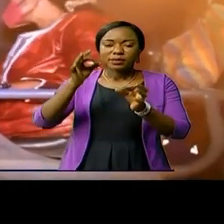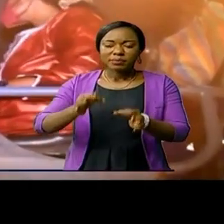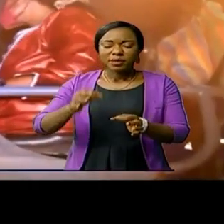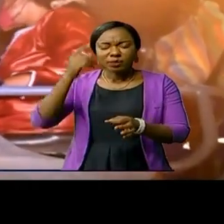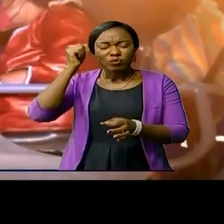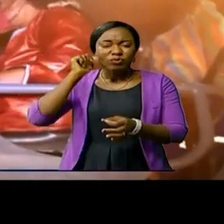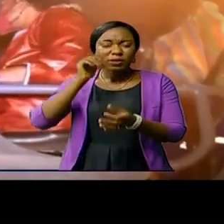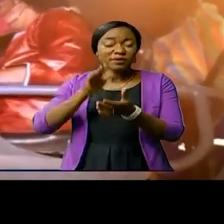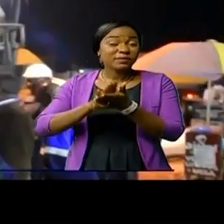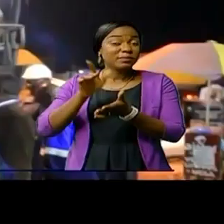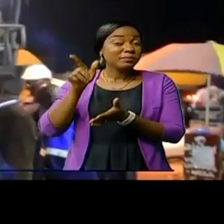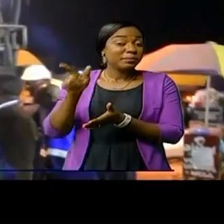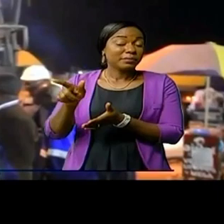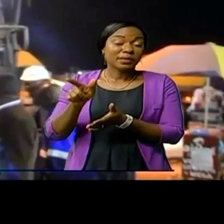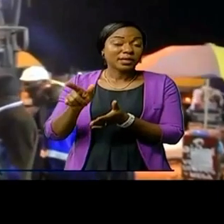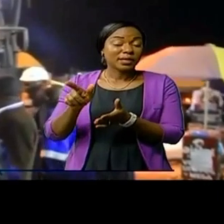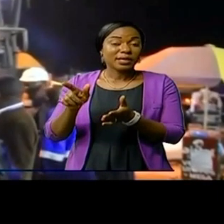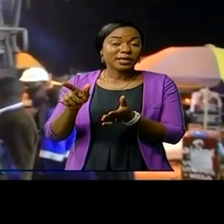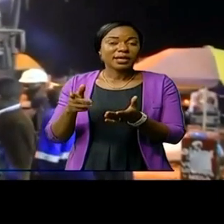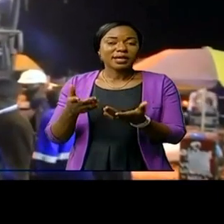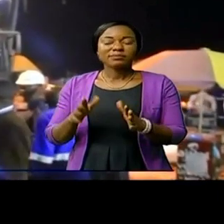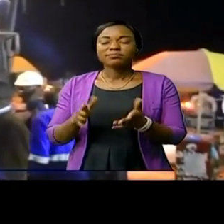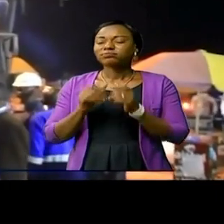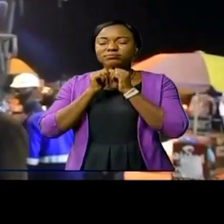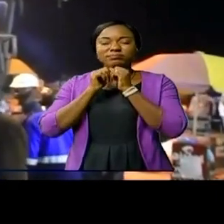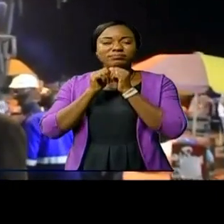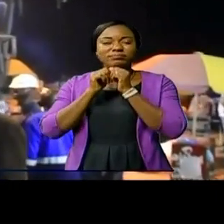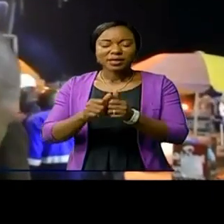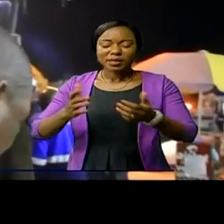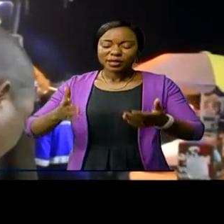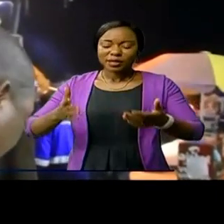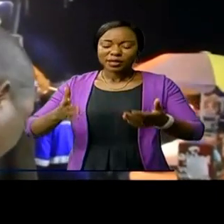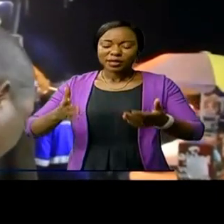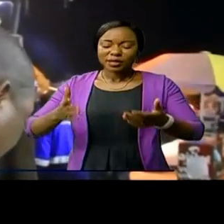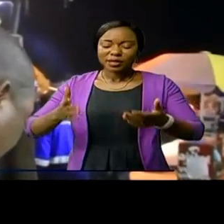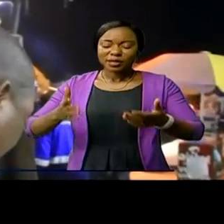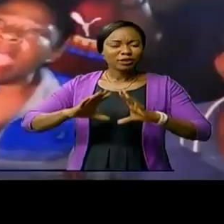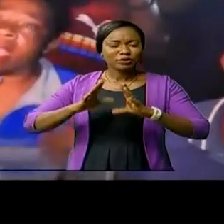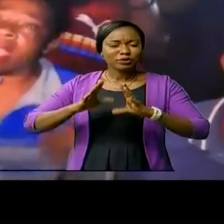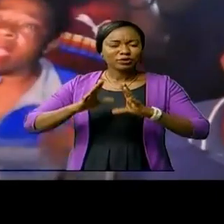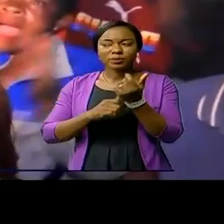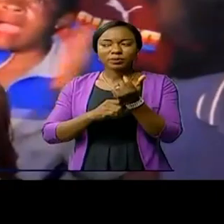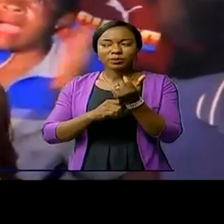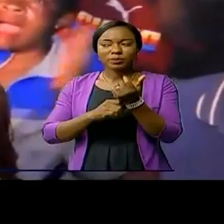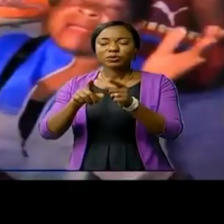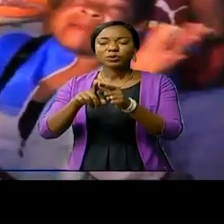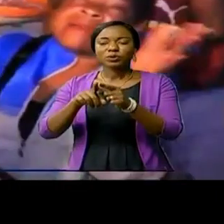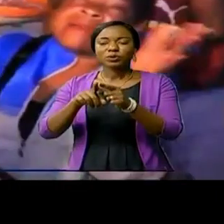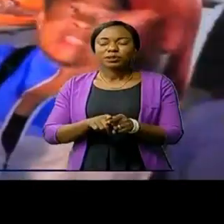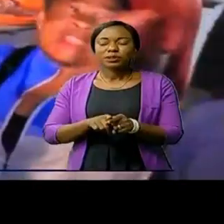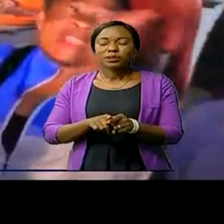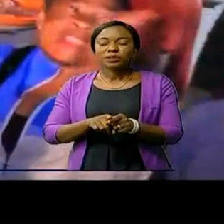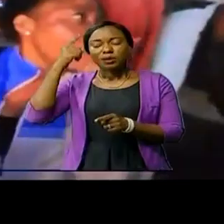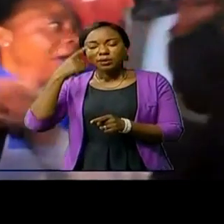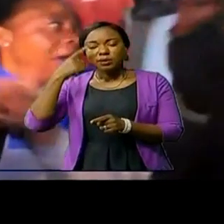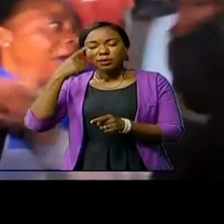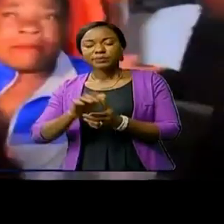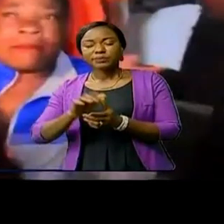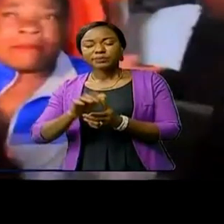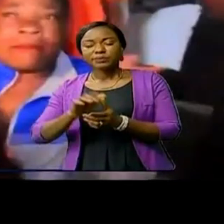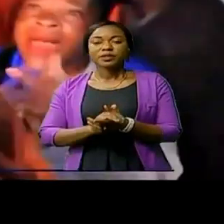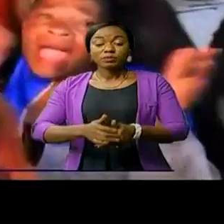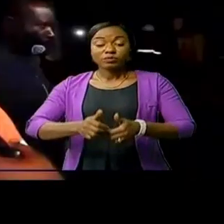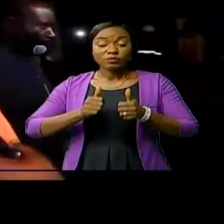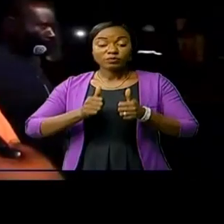numéro un du Lualaba. Cela sous-entend que la joie de Masuka est de donner à ses administrés ce qu'il leur faut pour vivre